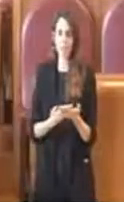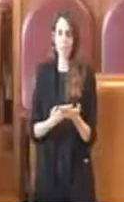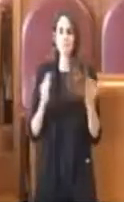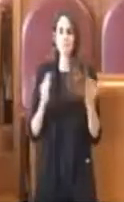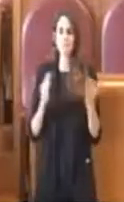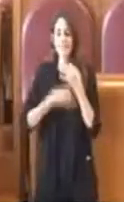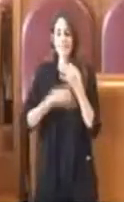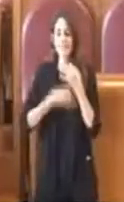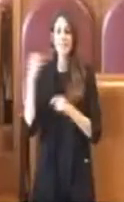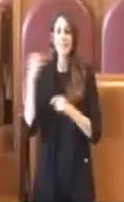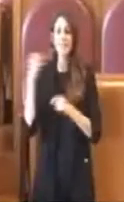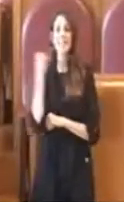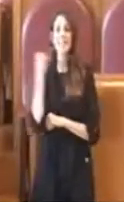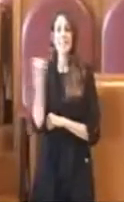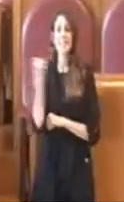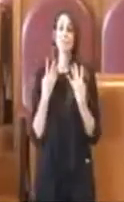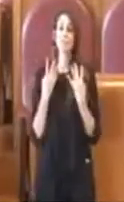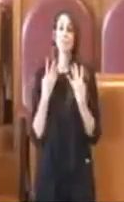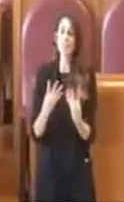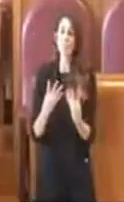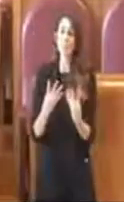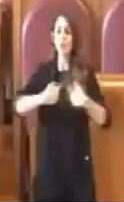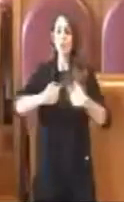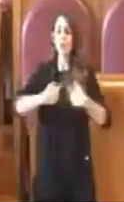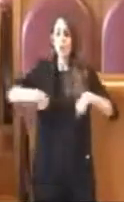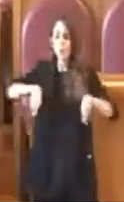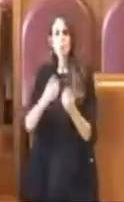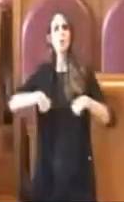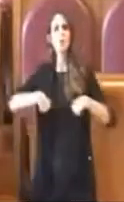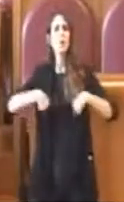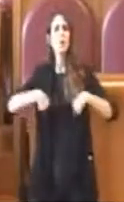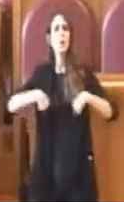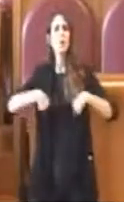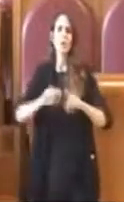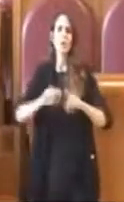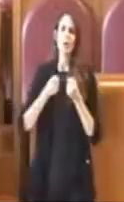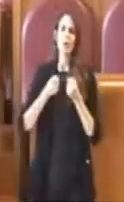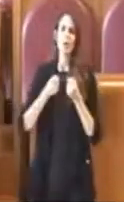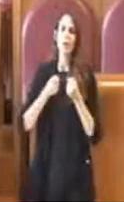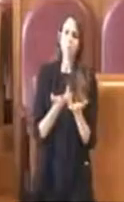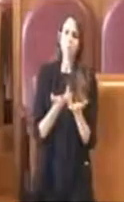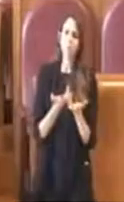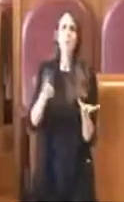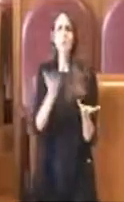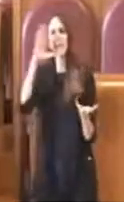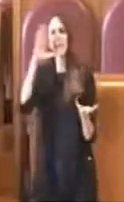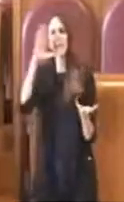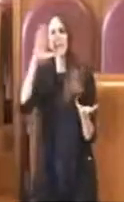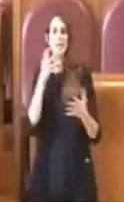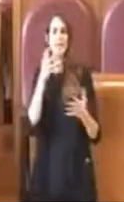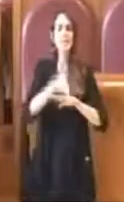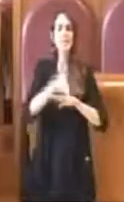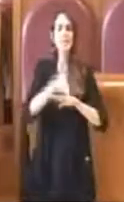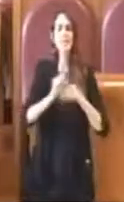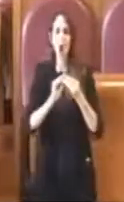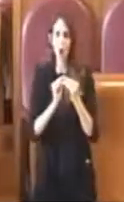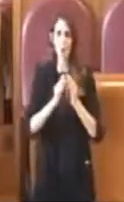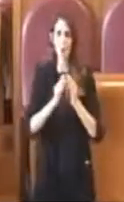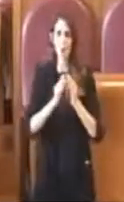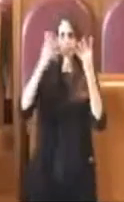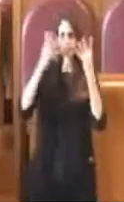ha svolto più volte riunioni per capire come intervenire in questo senso. Si è ipotizzato di intervenire